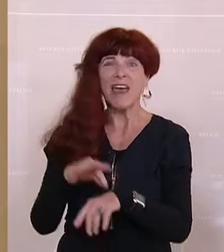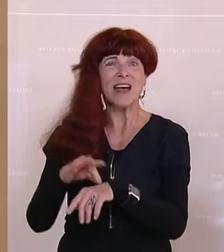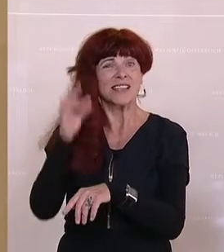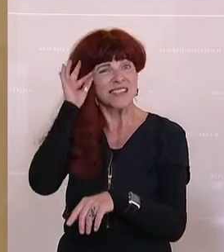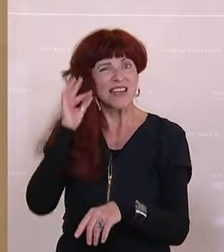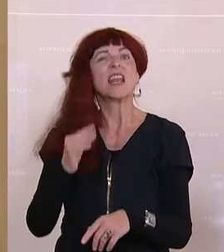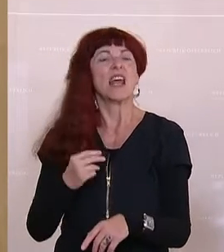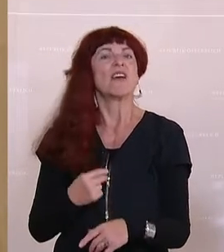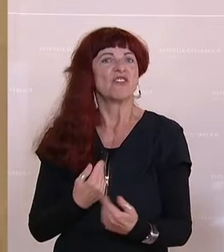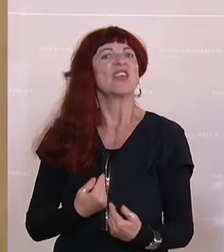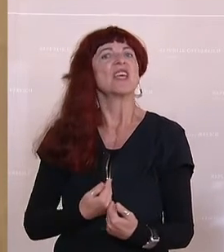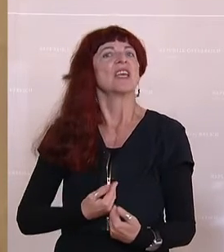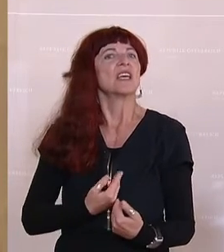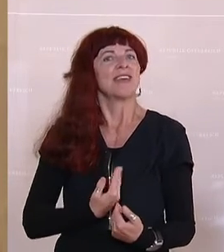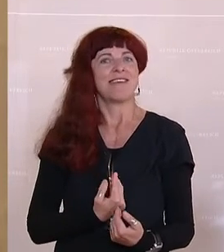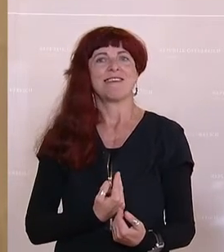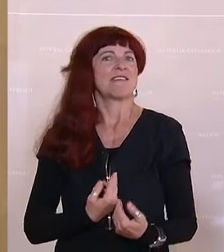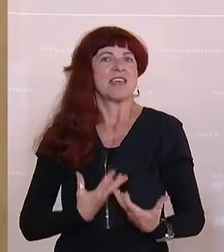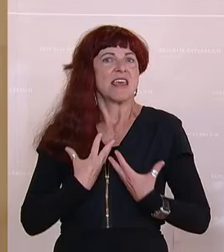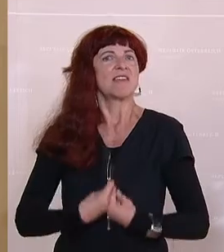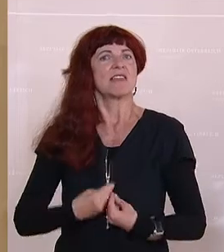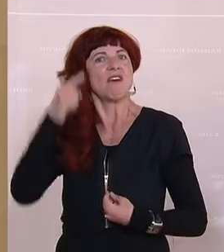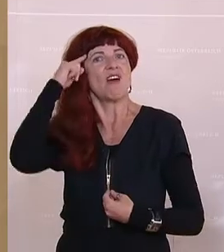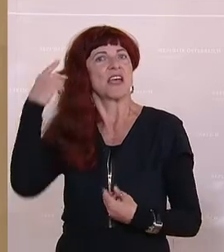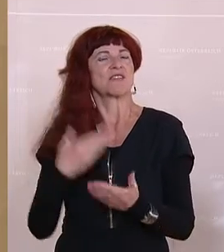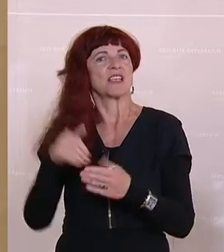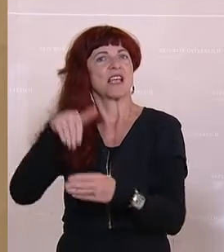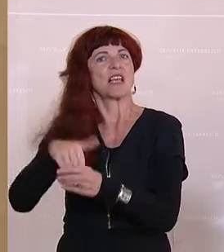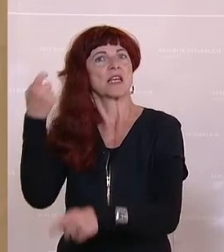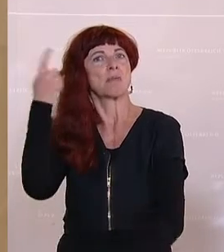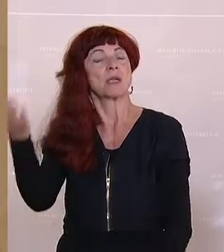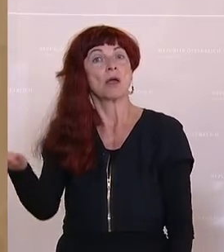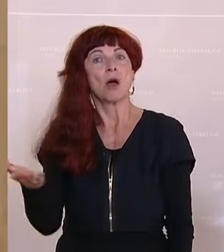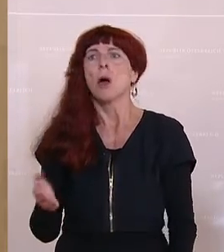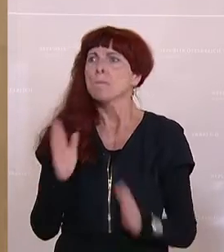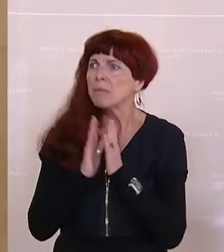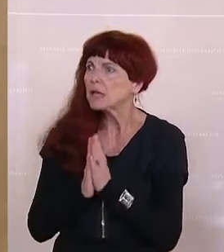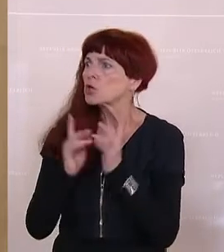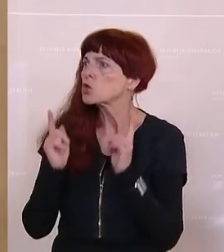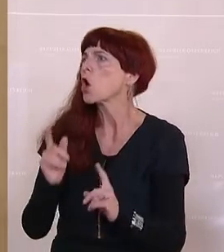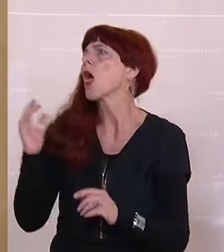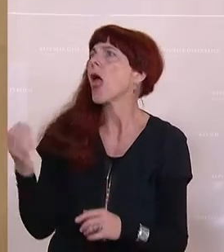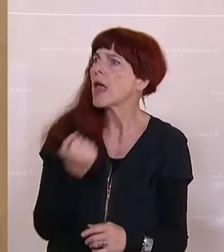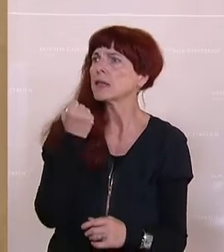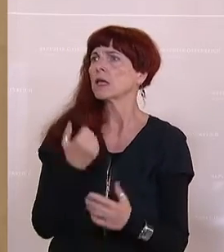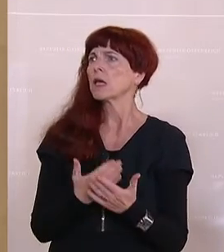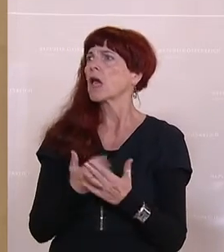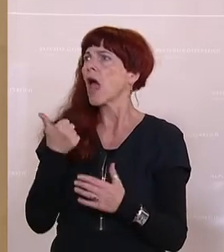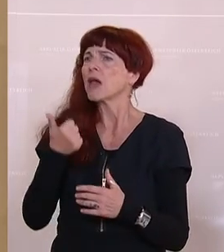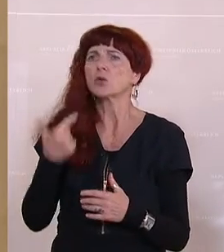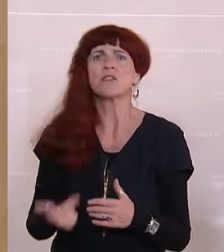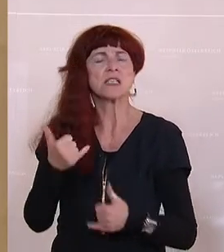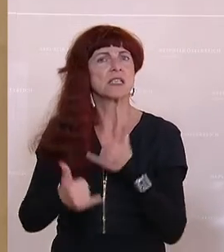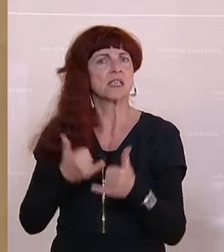nichtdestotrotz kommen Sie endlich im 21. Jahrhundert an. Die Kollegin hat es gesagt, kommen Sie an im 21.